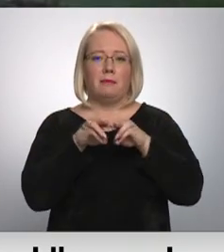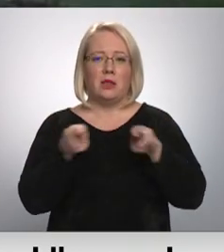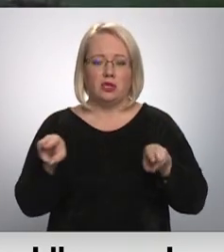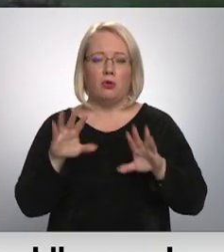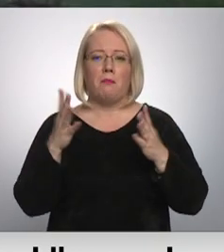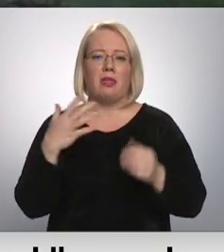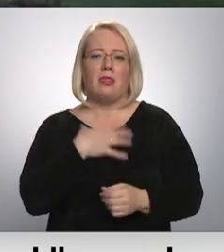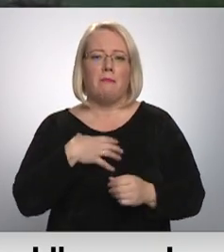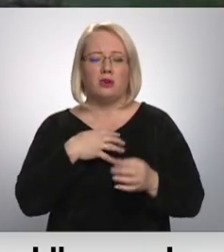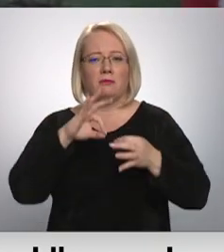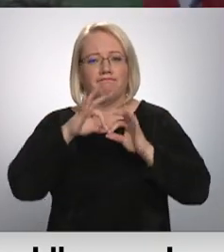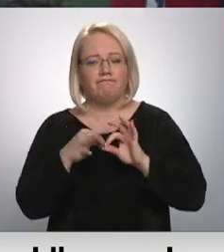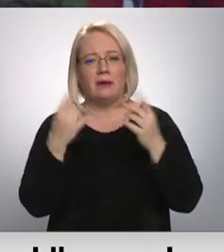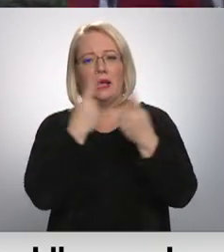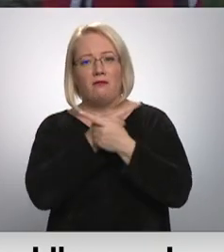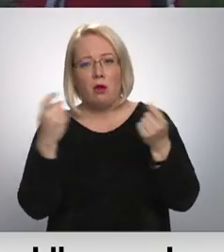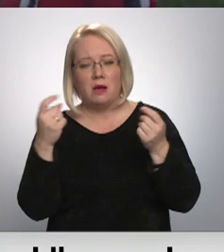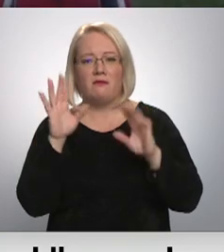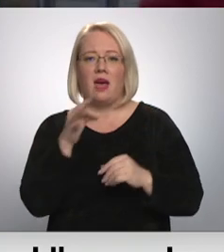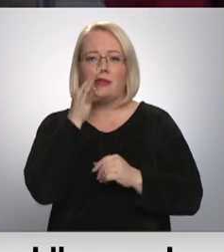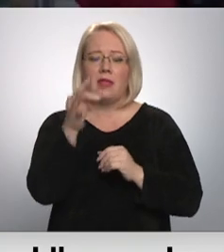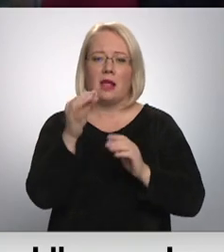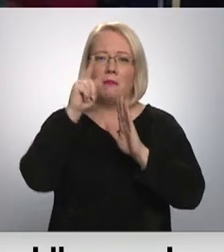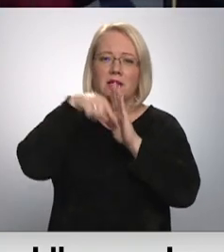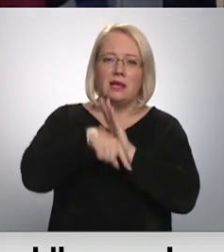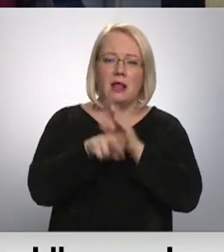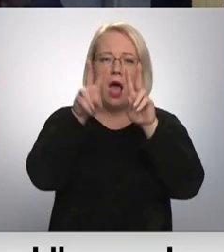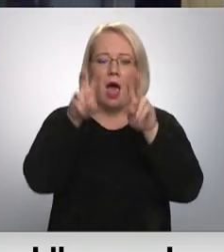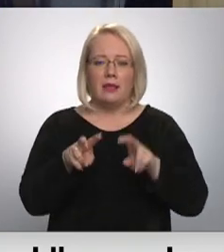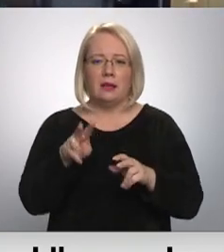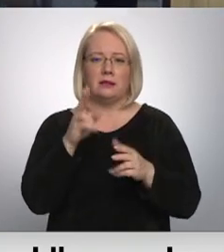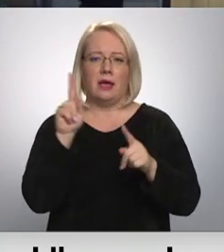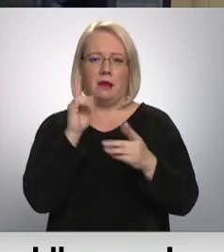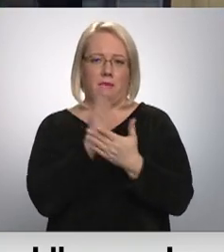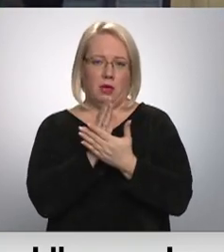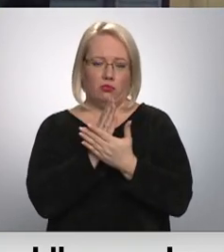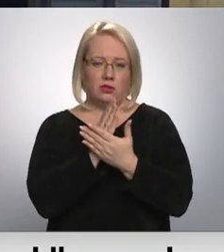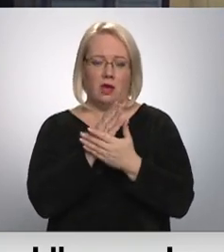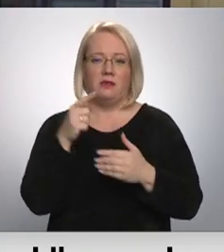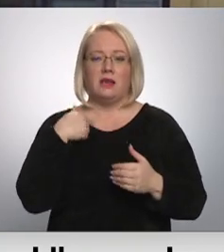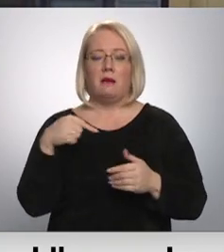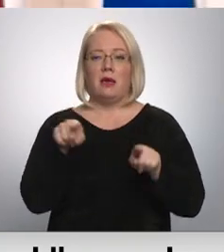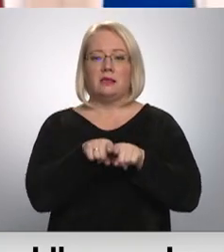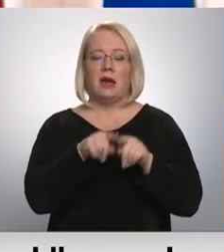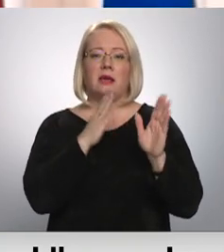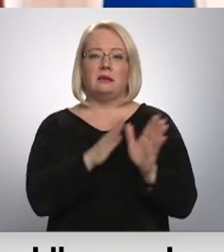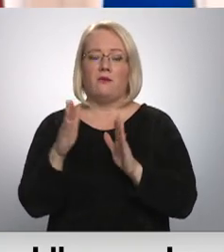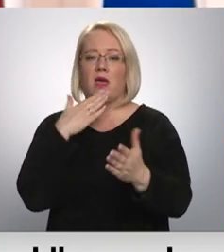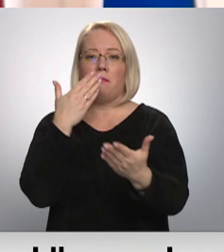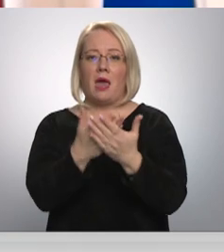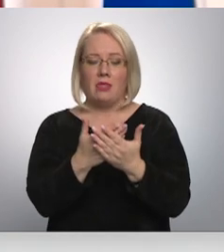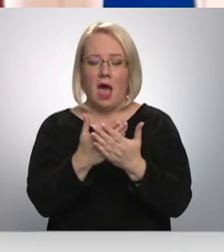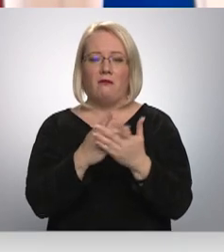nepieciešama plašāka informācija, varam gan norāda, ka padziņāta analīze esot veikta. Mēs arī šobrīd, sagatavojot piedāvājumu administrību